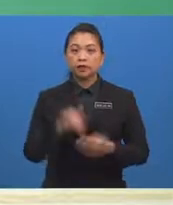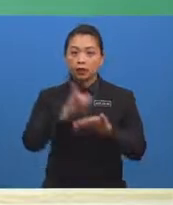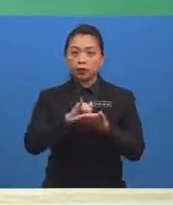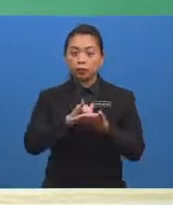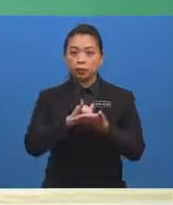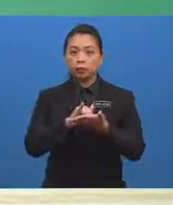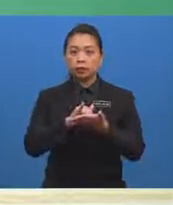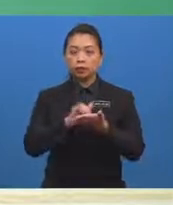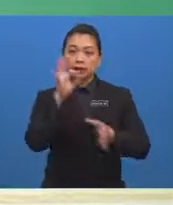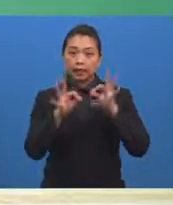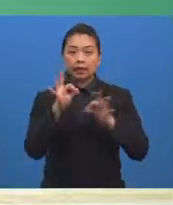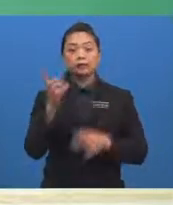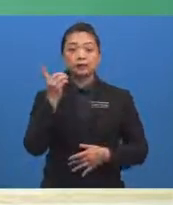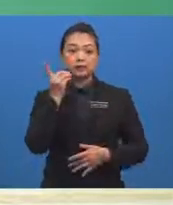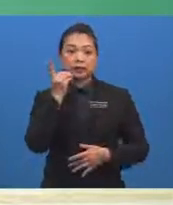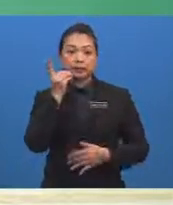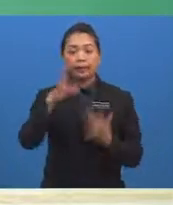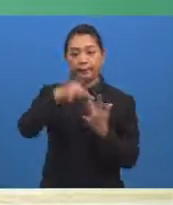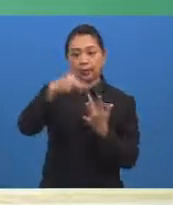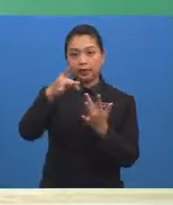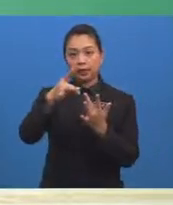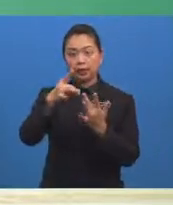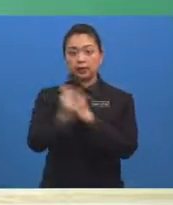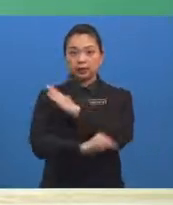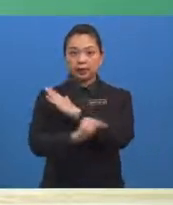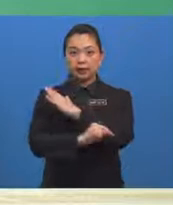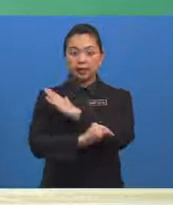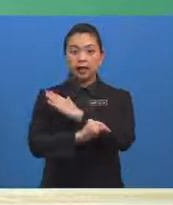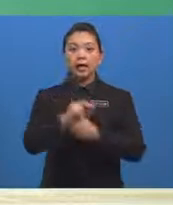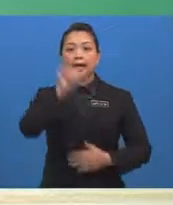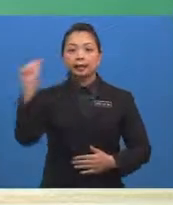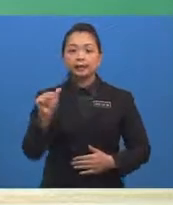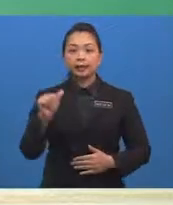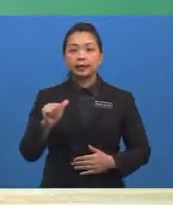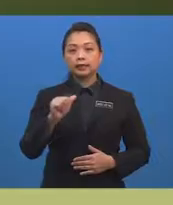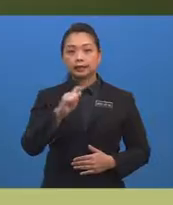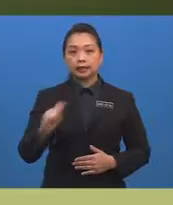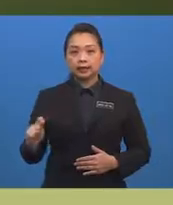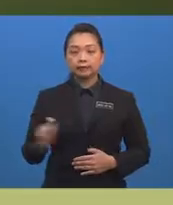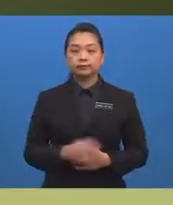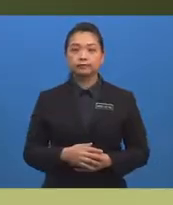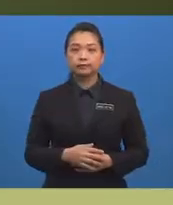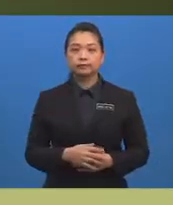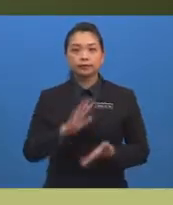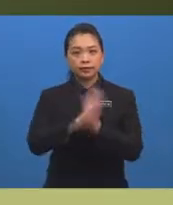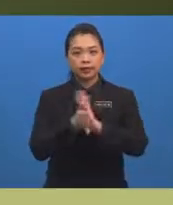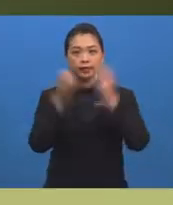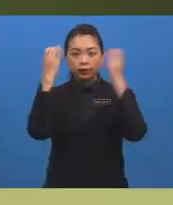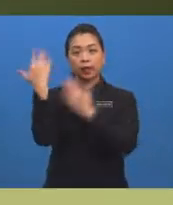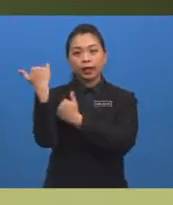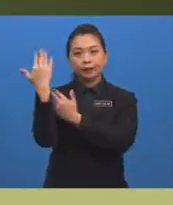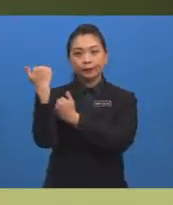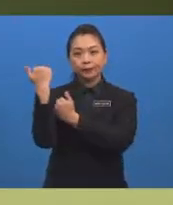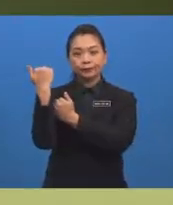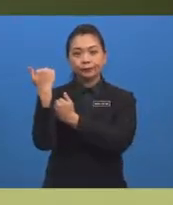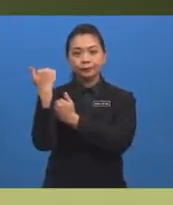Tenggara dan tempoh percutian selama seminggu Jadi, cikgu harap murid